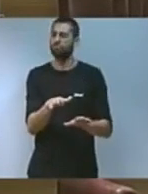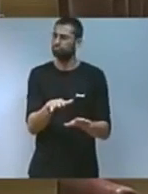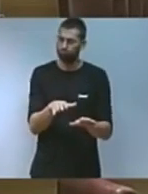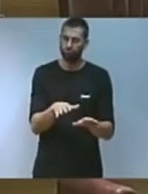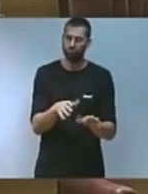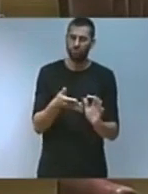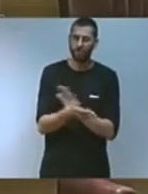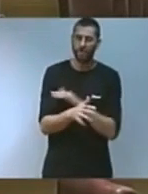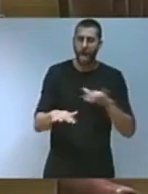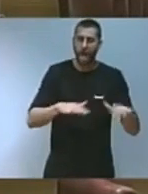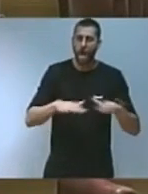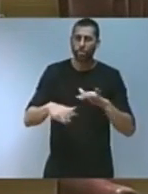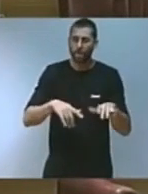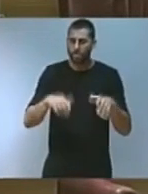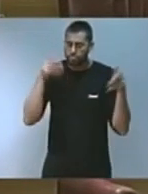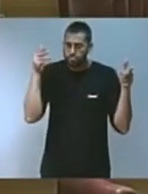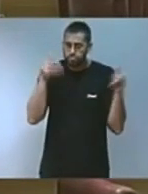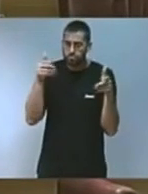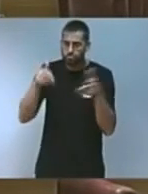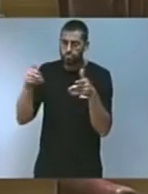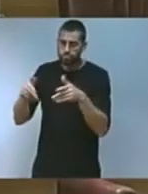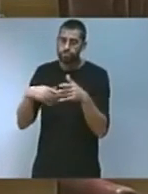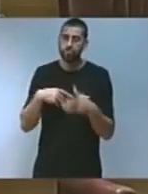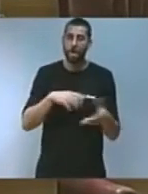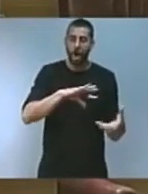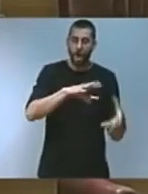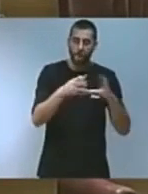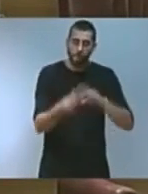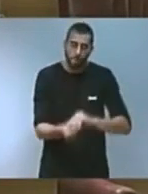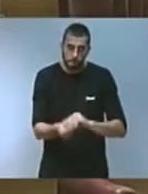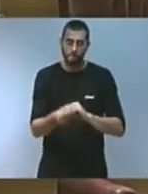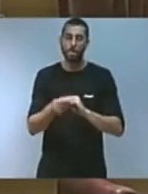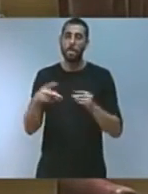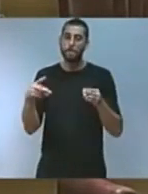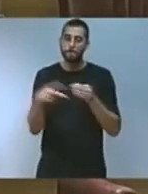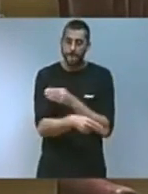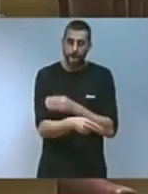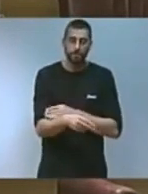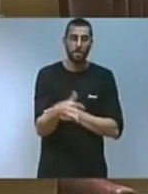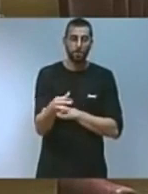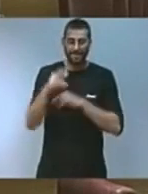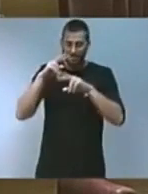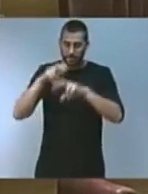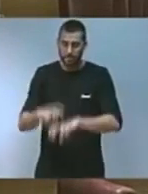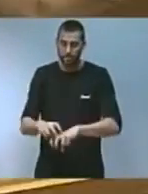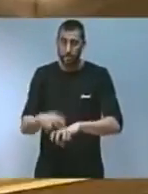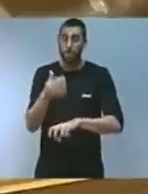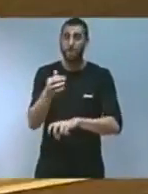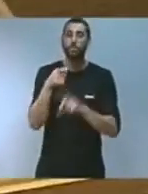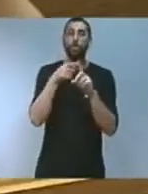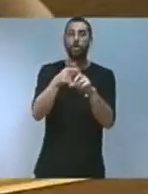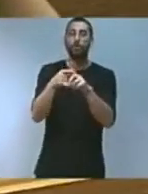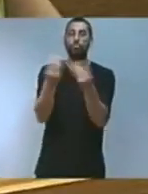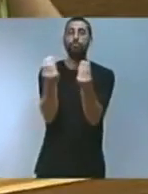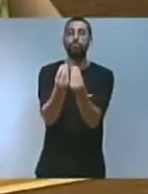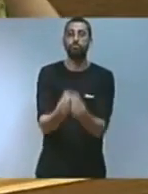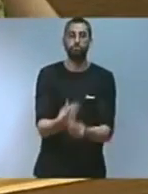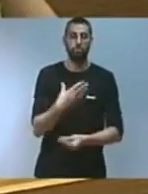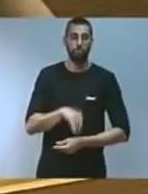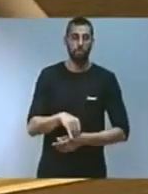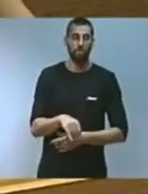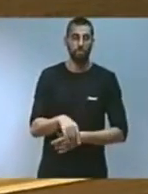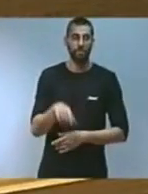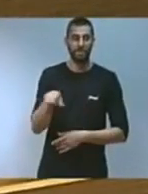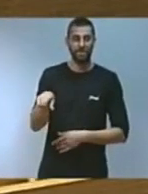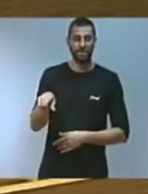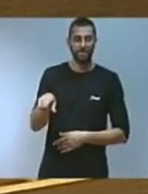concretes de mitigació, adaptació i investigació, així com objectius quantificables, que això ens ho haurem de recordar